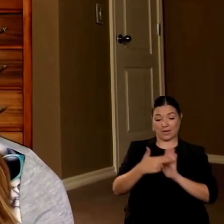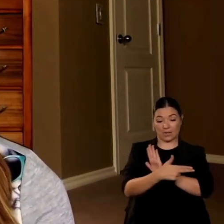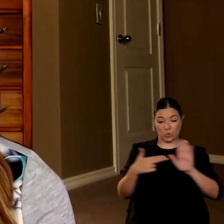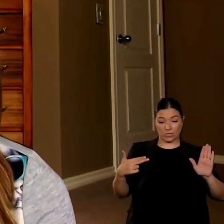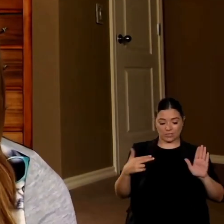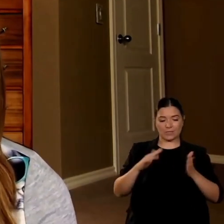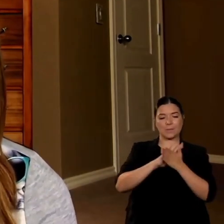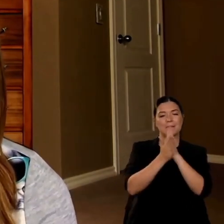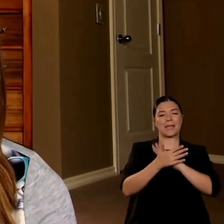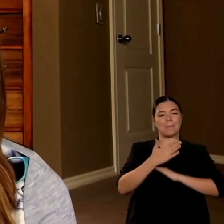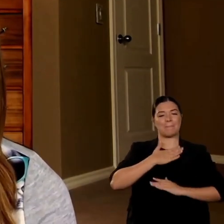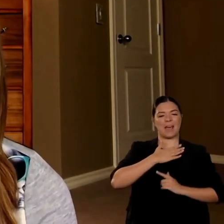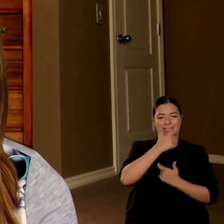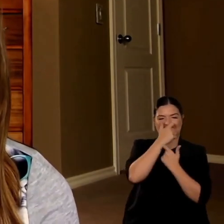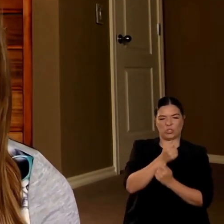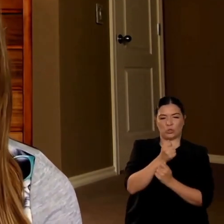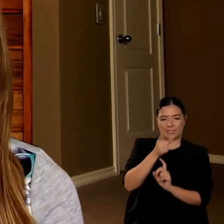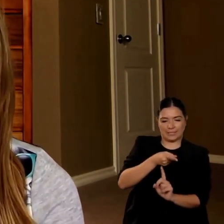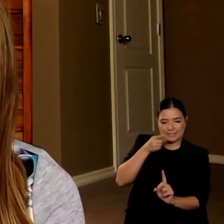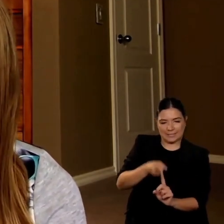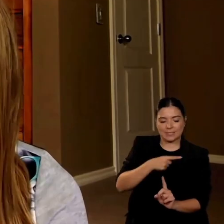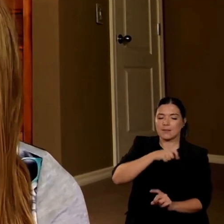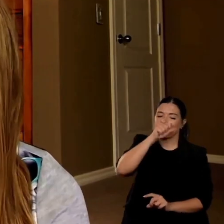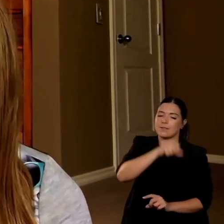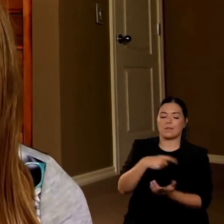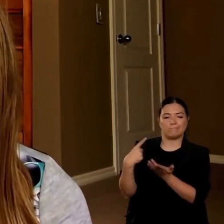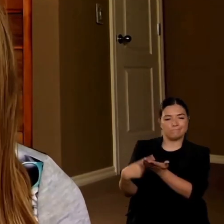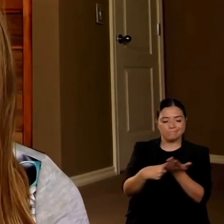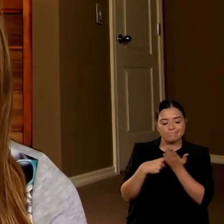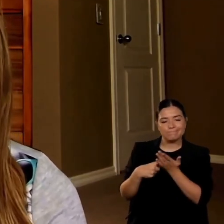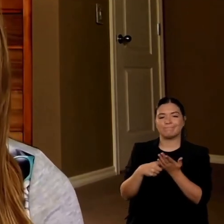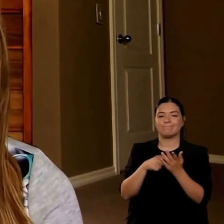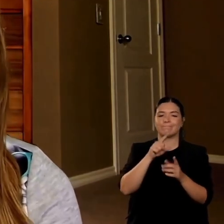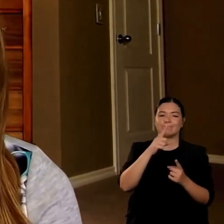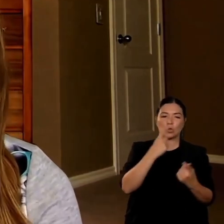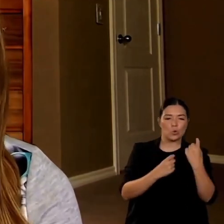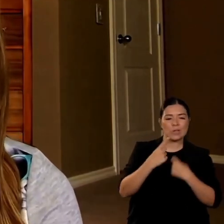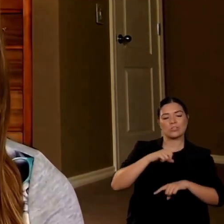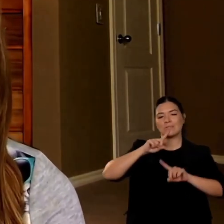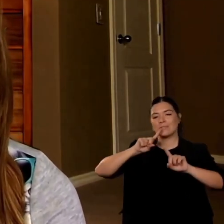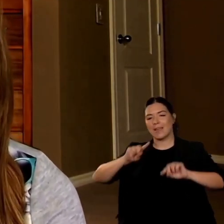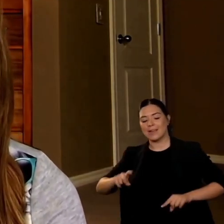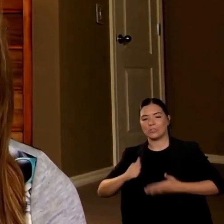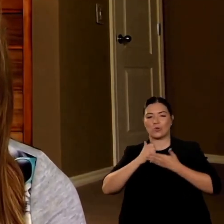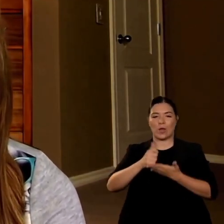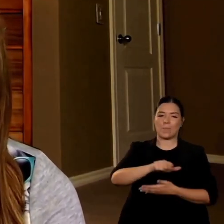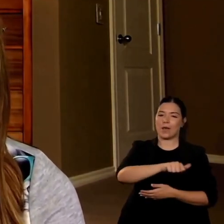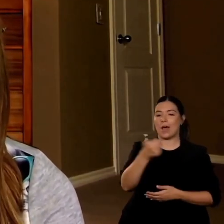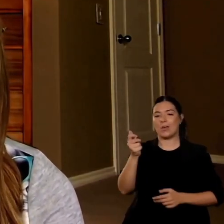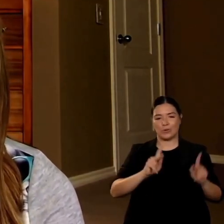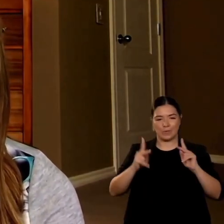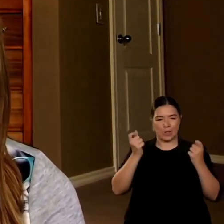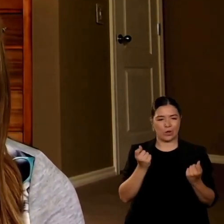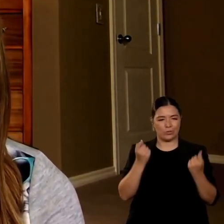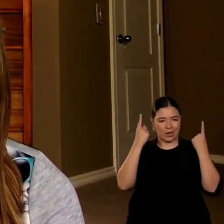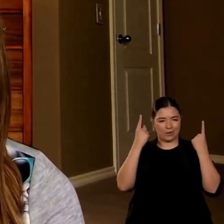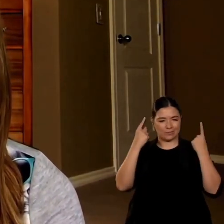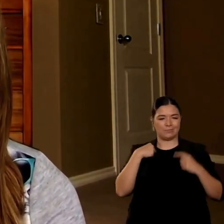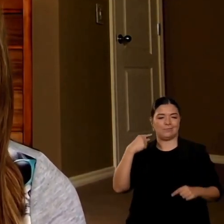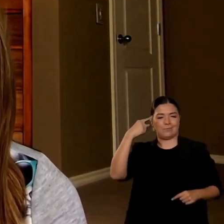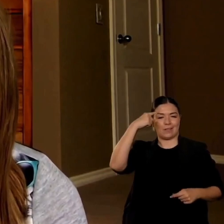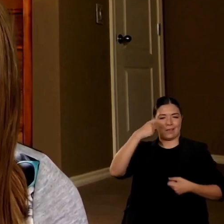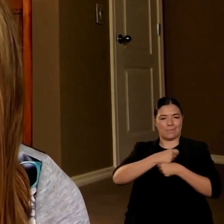promuovere così l'accettazione la comprensione sull'autismo questo è veramente